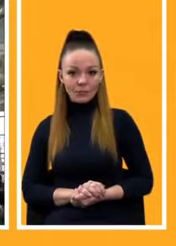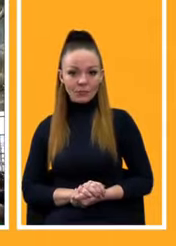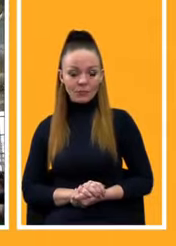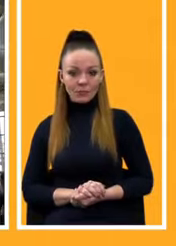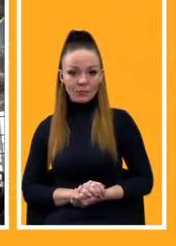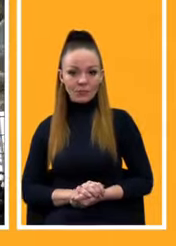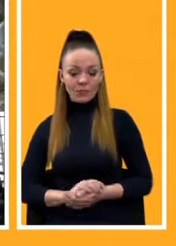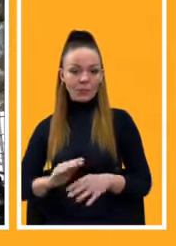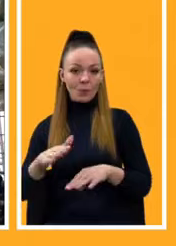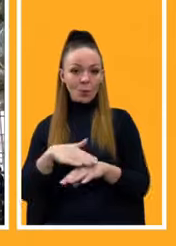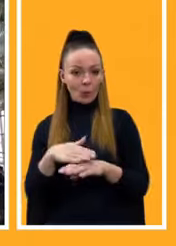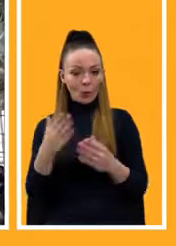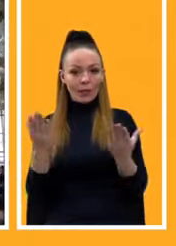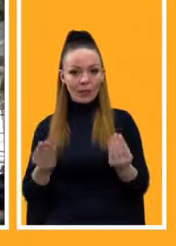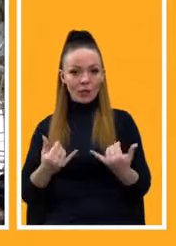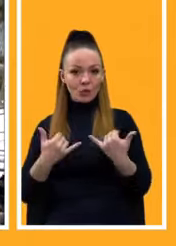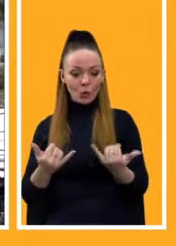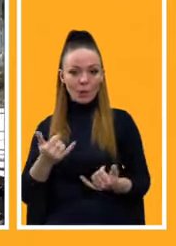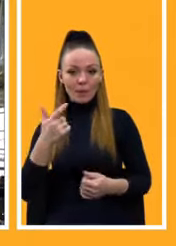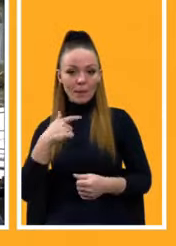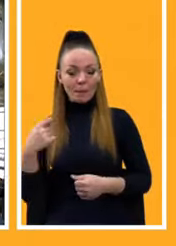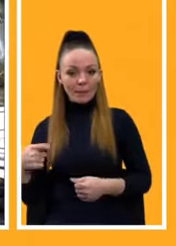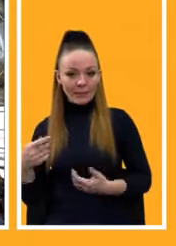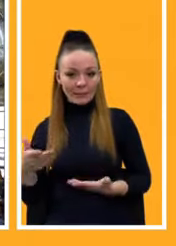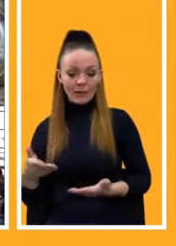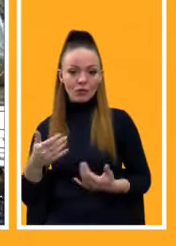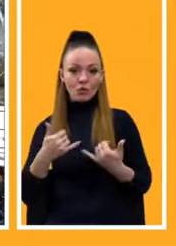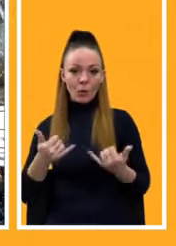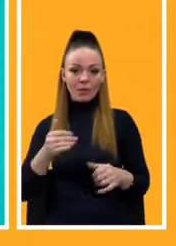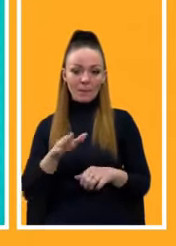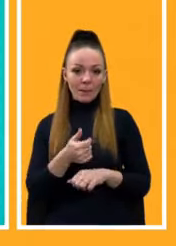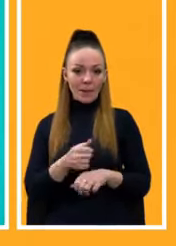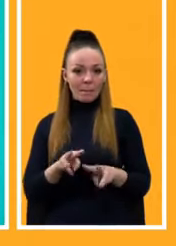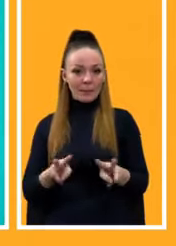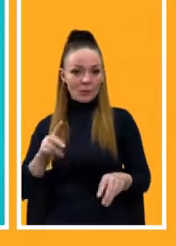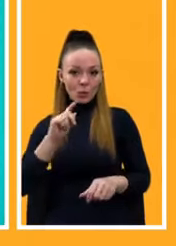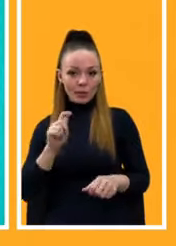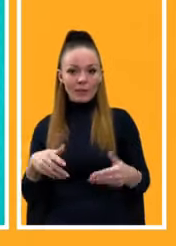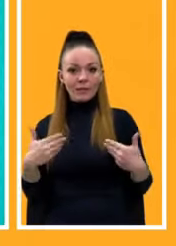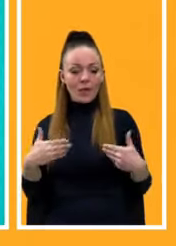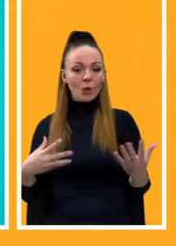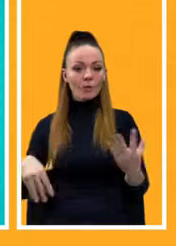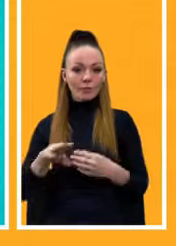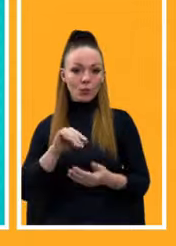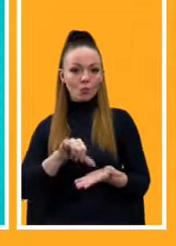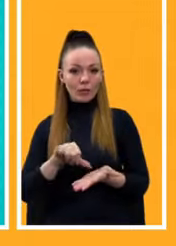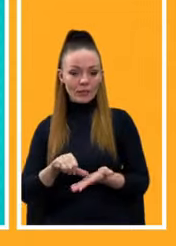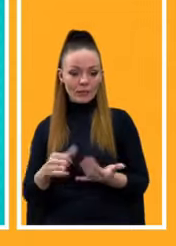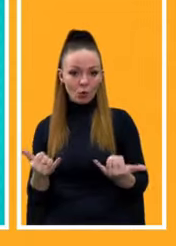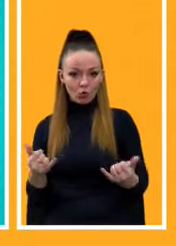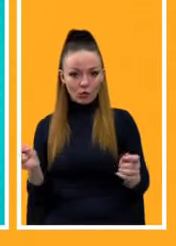Доброго дня, шановний пане президент, шановний прем'єр-міністр України. Вітаю всіх учасників сьогоднішнього форуму.